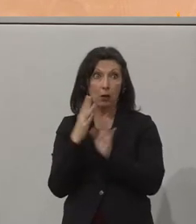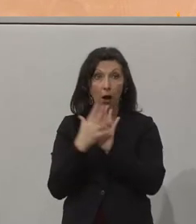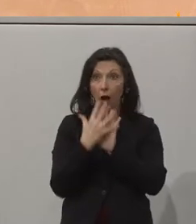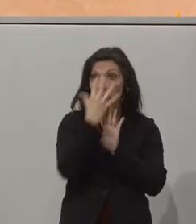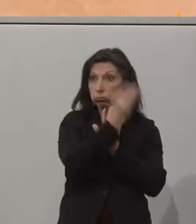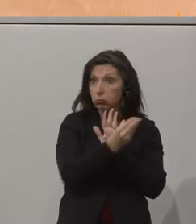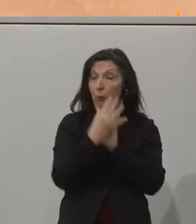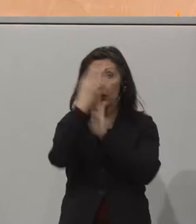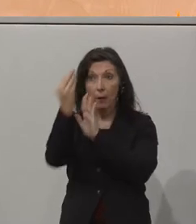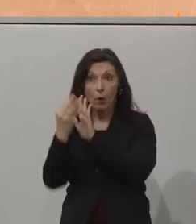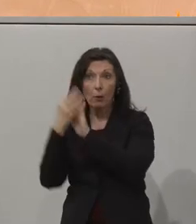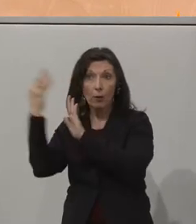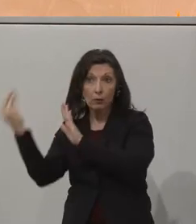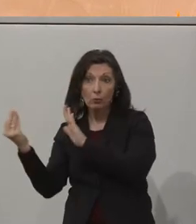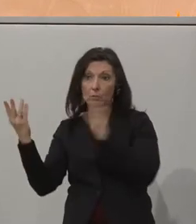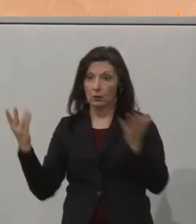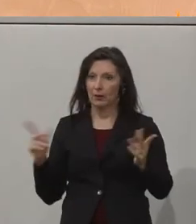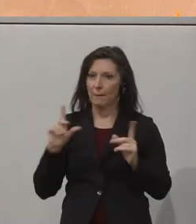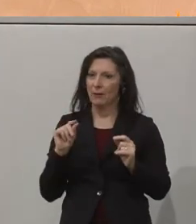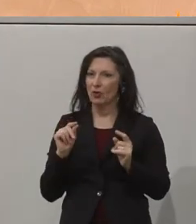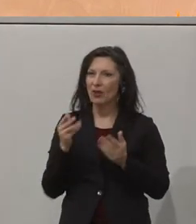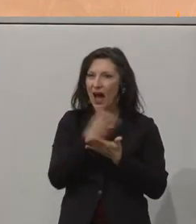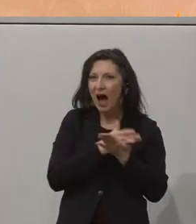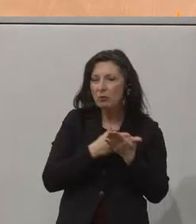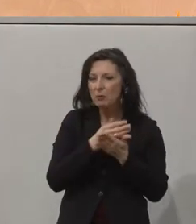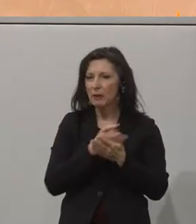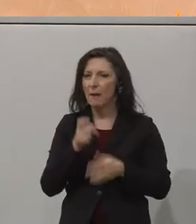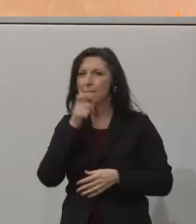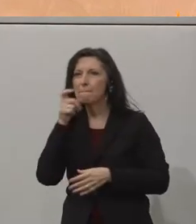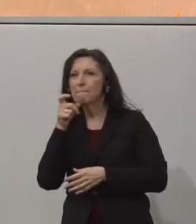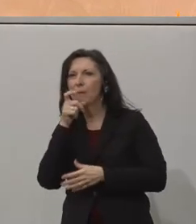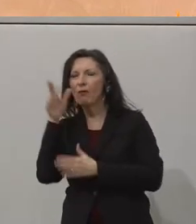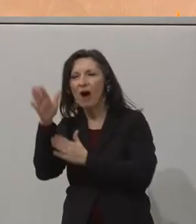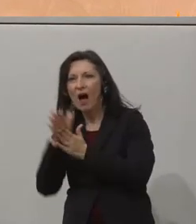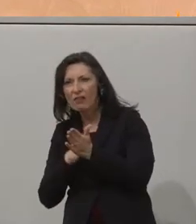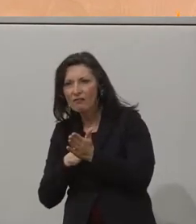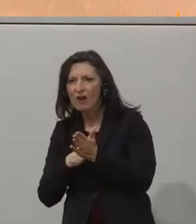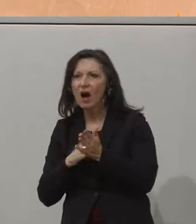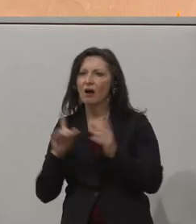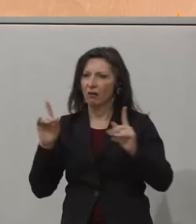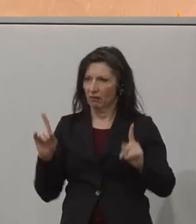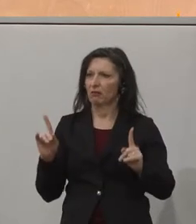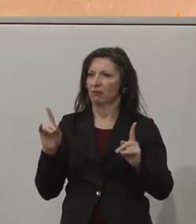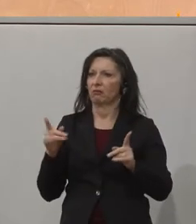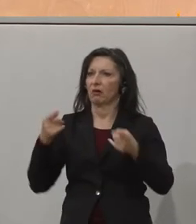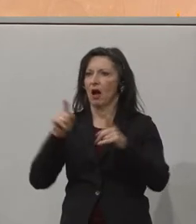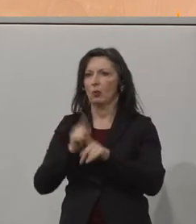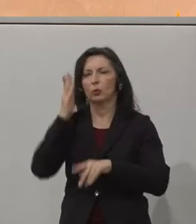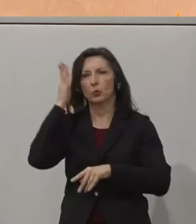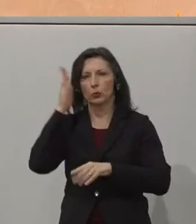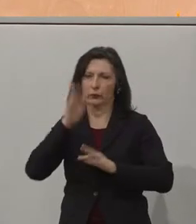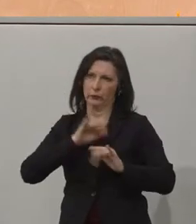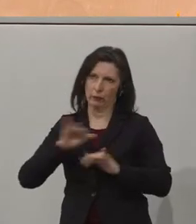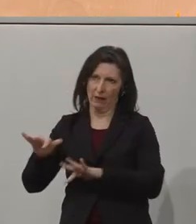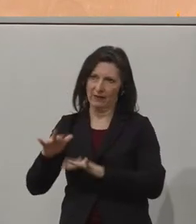diesem schwierigen Sprung zwischen Ausbildung und Berufseinstieg auch einen großen Einfluss haben könnten. Wir wollen aber